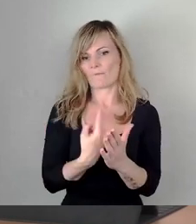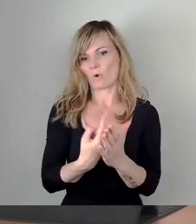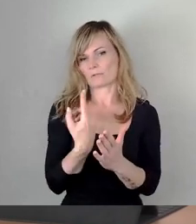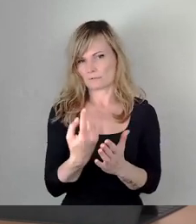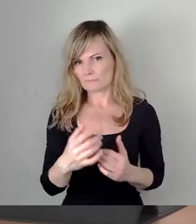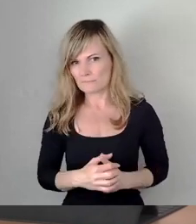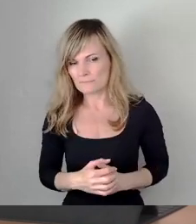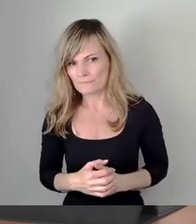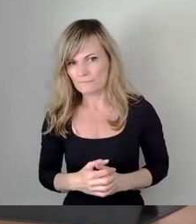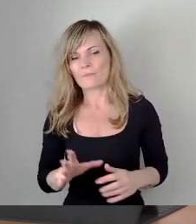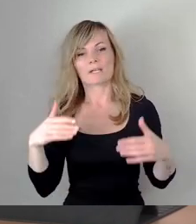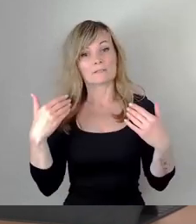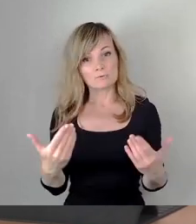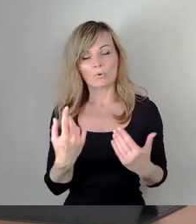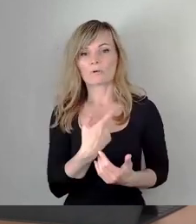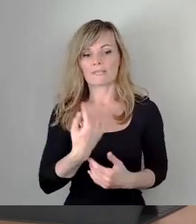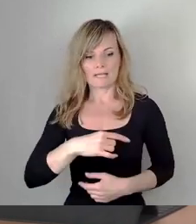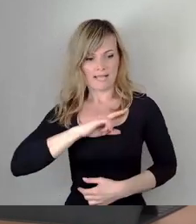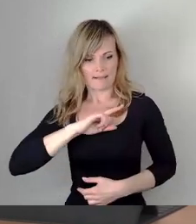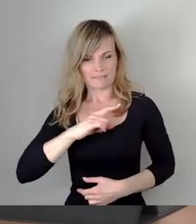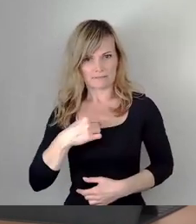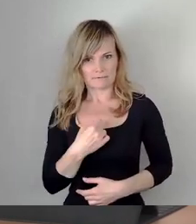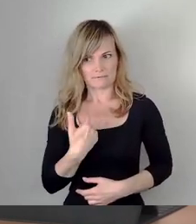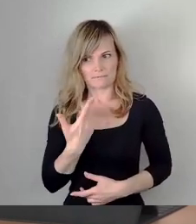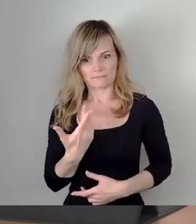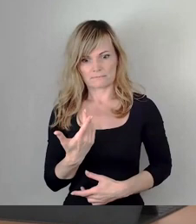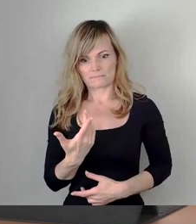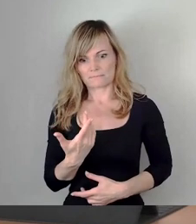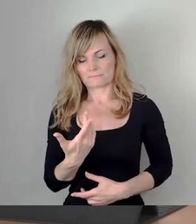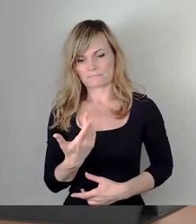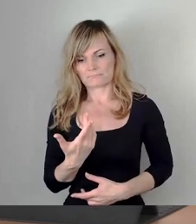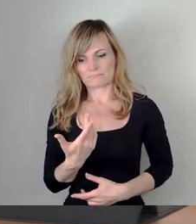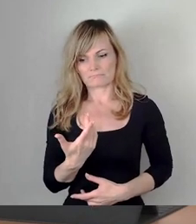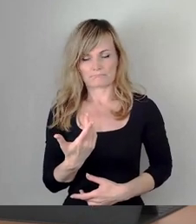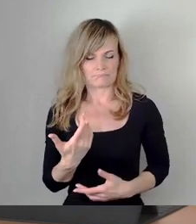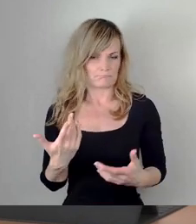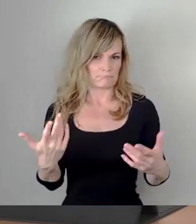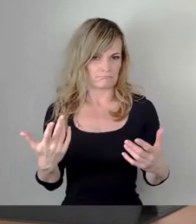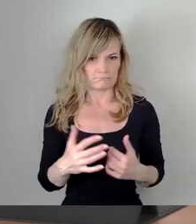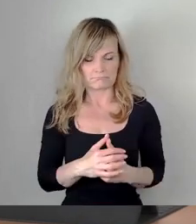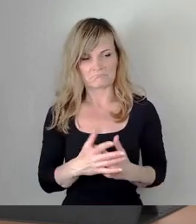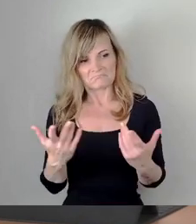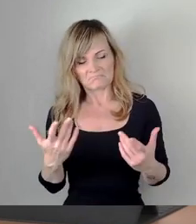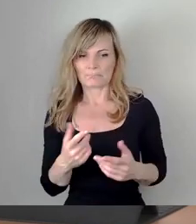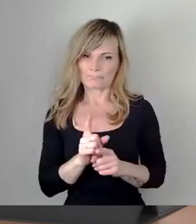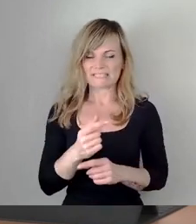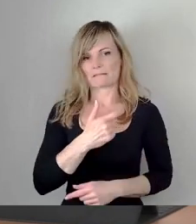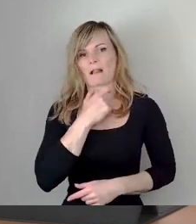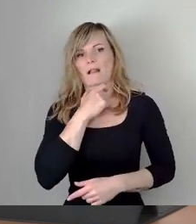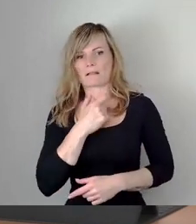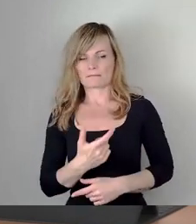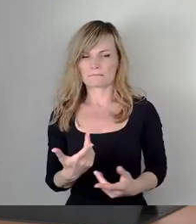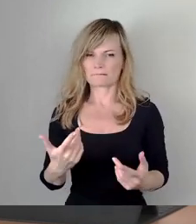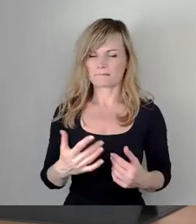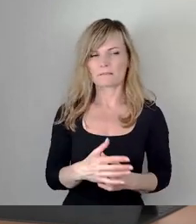stehen wir uns auch ein Stück selber im Wege. Wenn wir zurück an die Anfang der 90er denken, wo wir die Ärmel hochgekrempelt haben